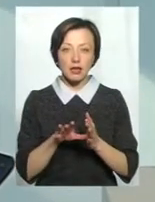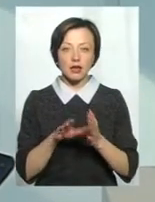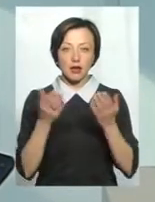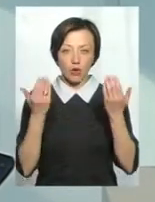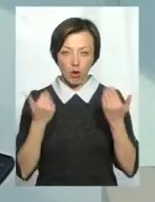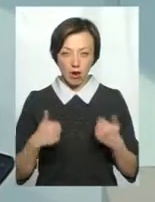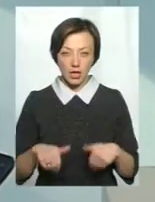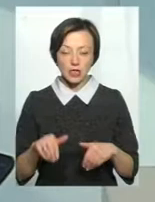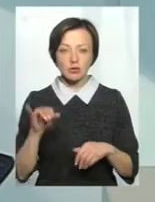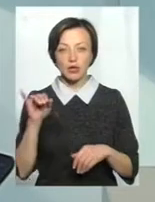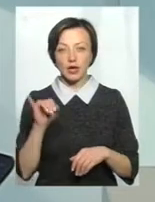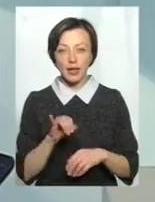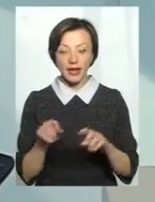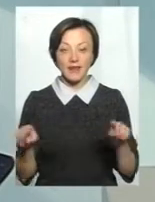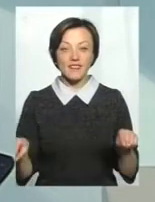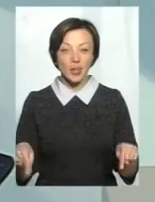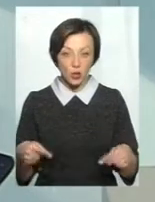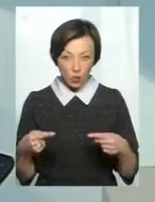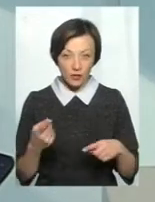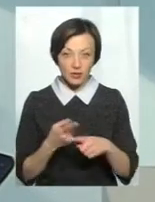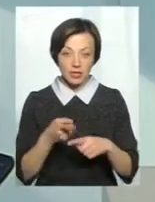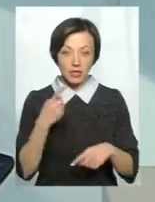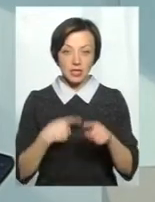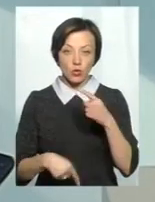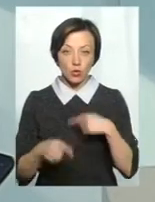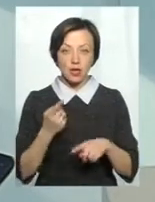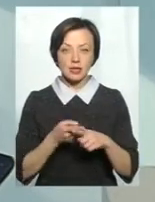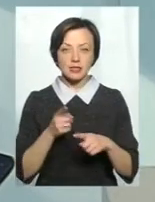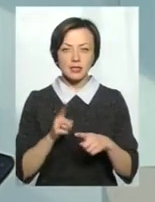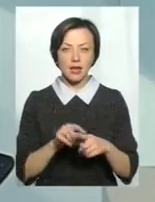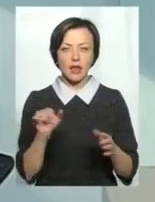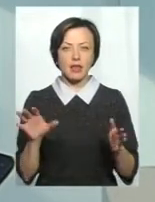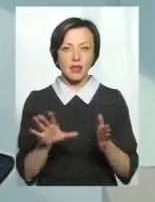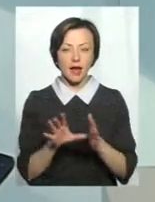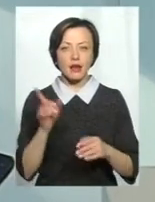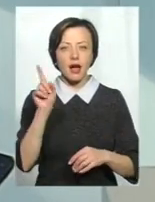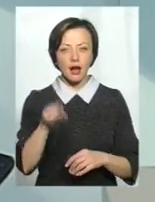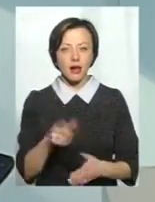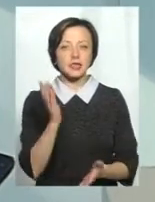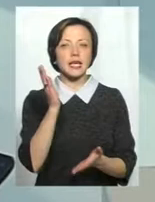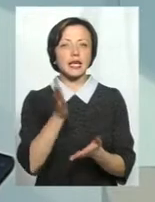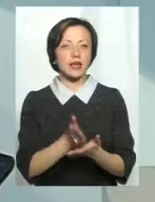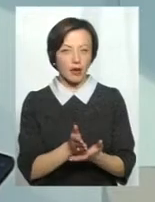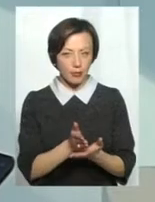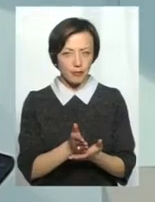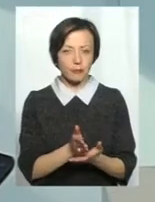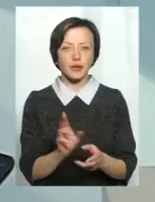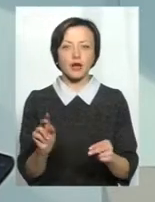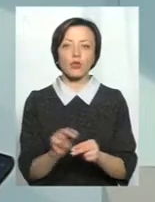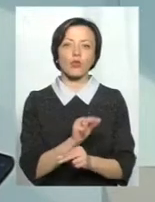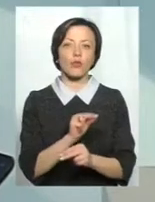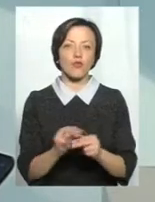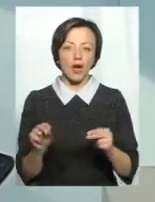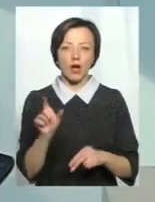організму. І відновлення циркуляції цієї енергії якраз і є лікування